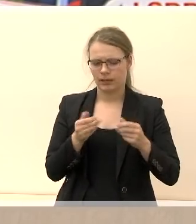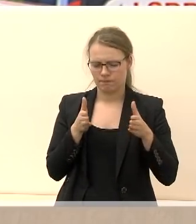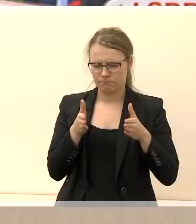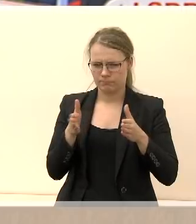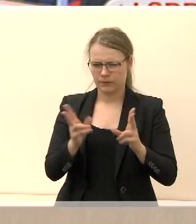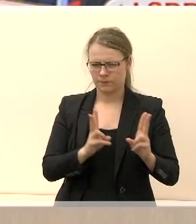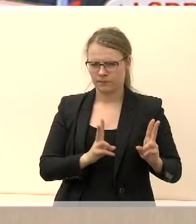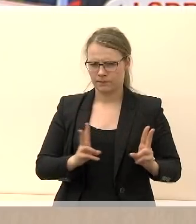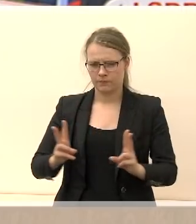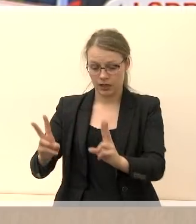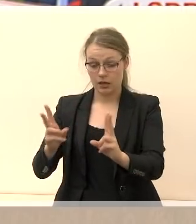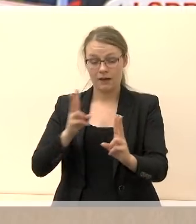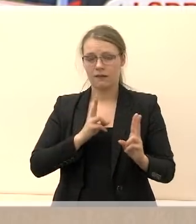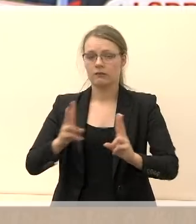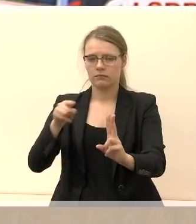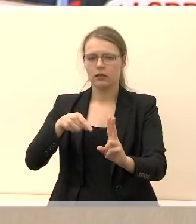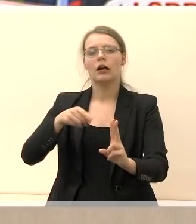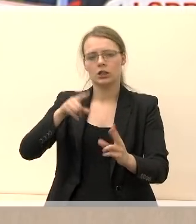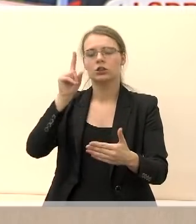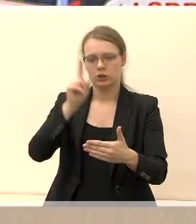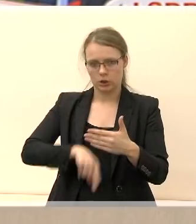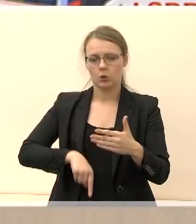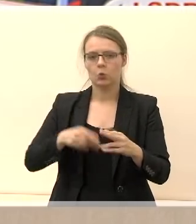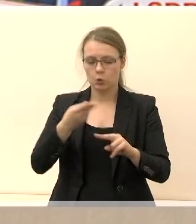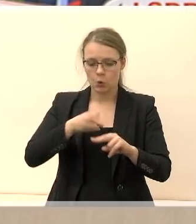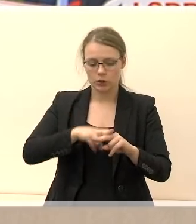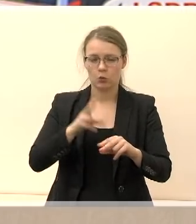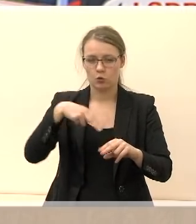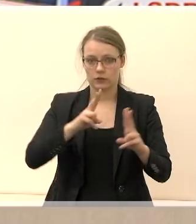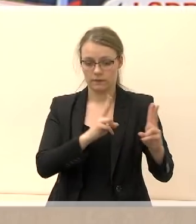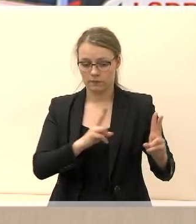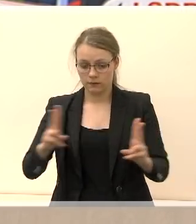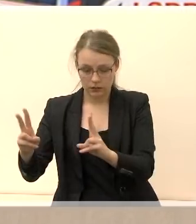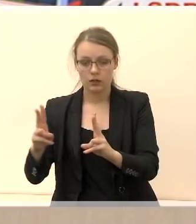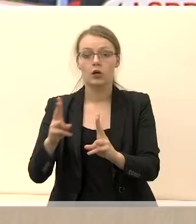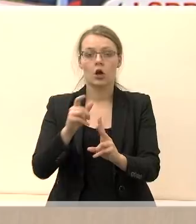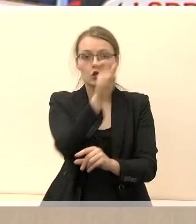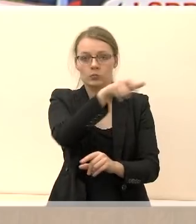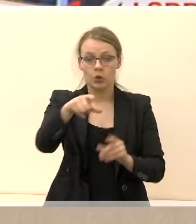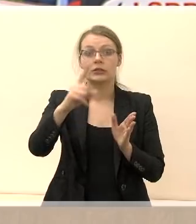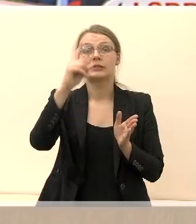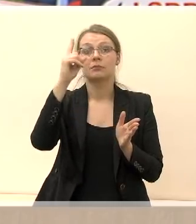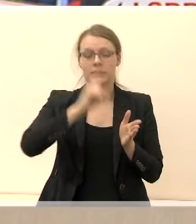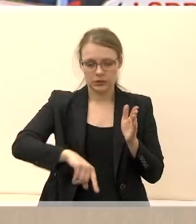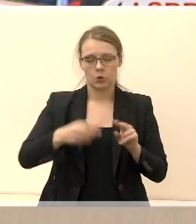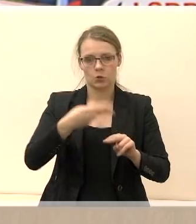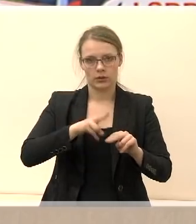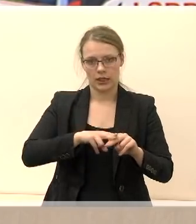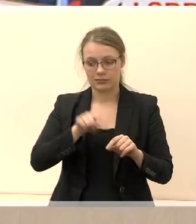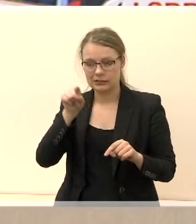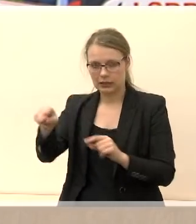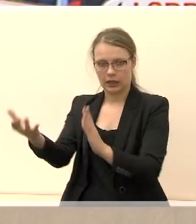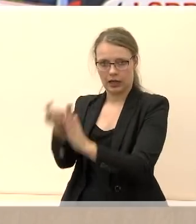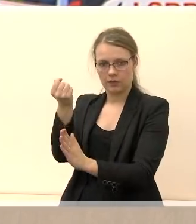kad tik šis politinį stabilumas daug metų socialdemokratų patikėjimas socialdemokratais davi duos rezultatus ir